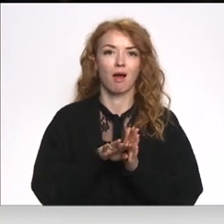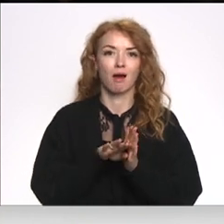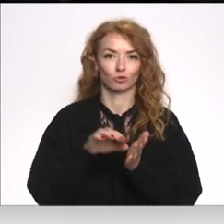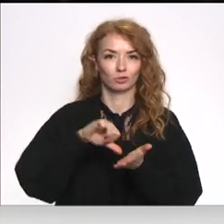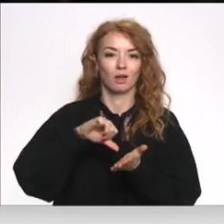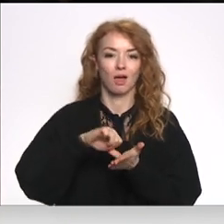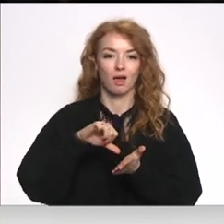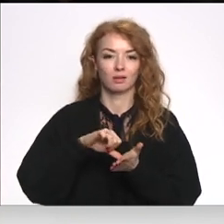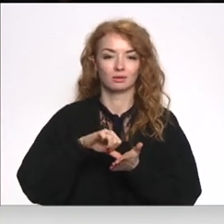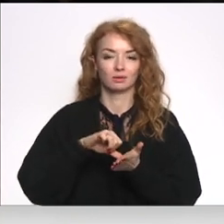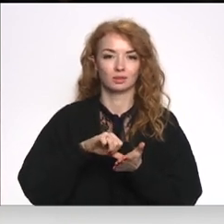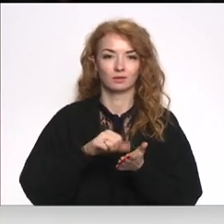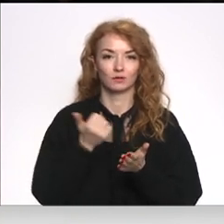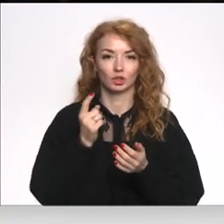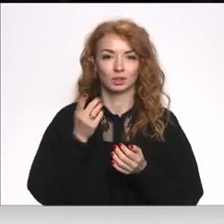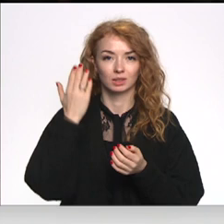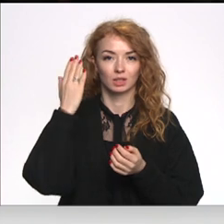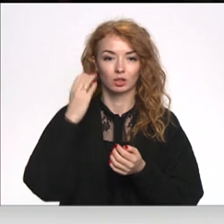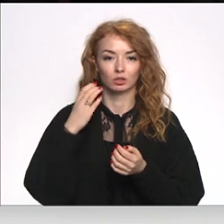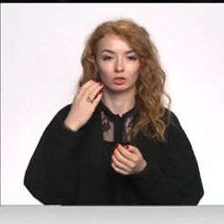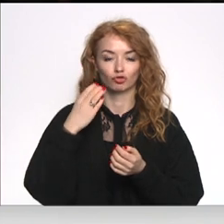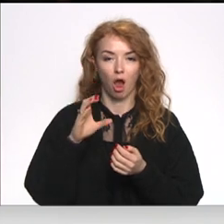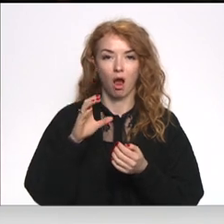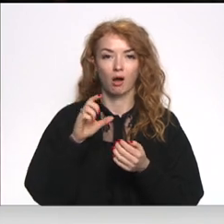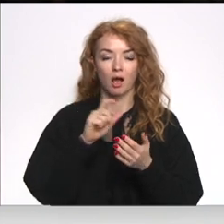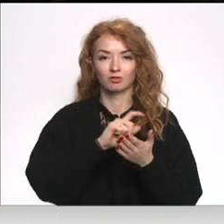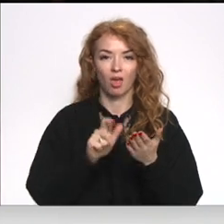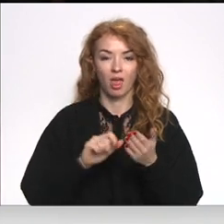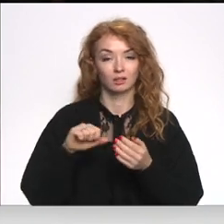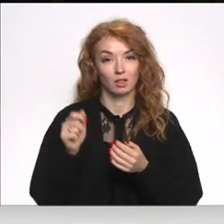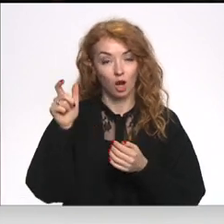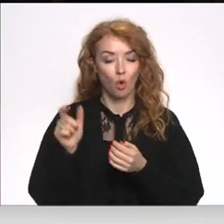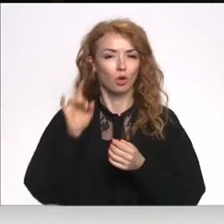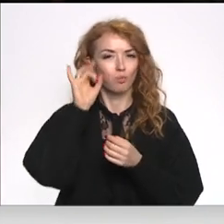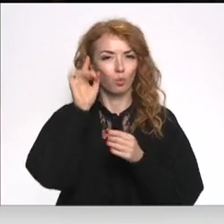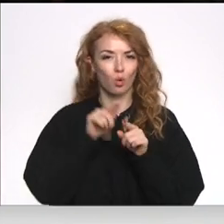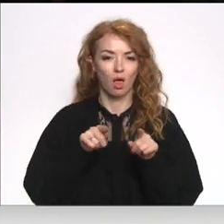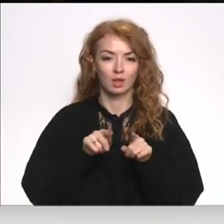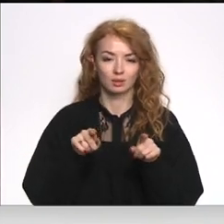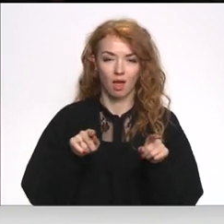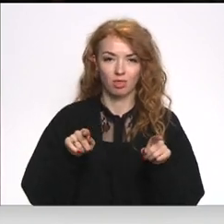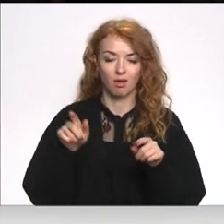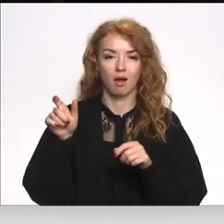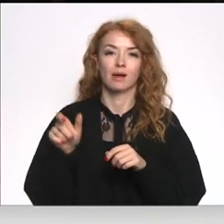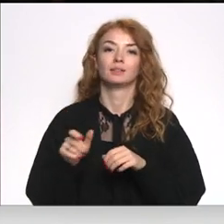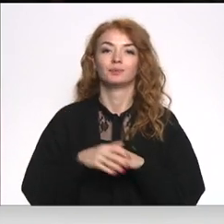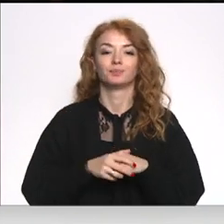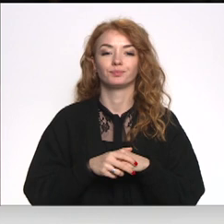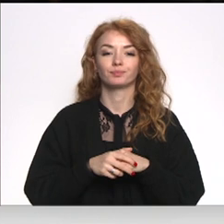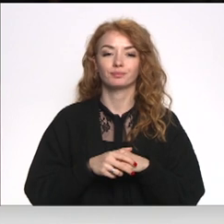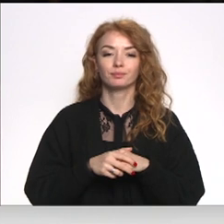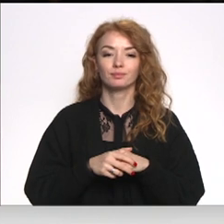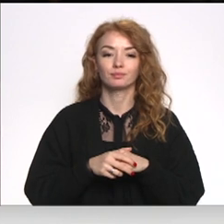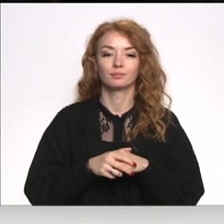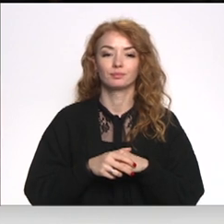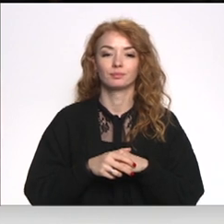Čaka dzējas draugs un popularizētājs. Tas ir Egonis Valters no Saldus puses.